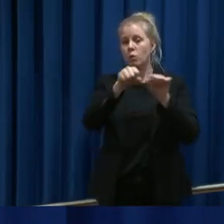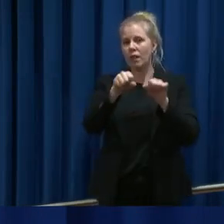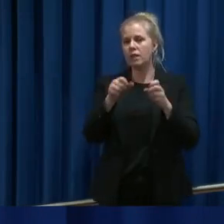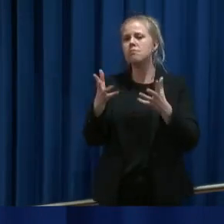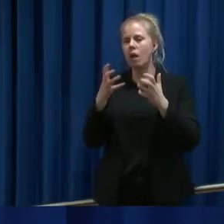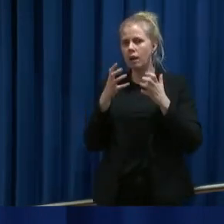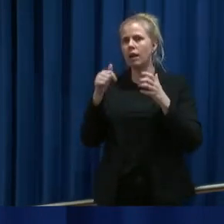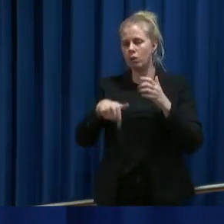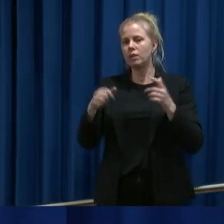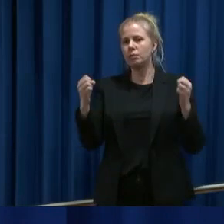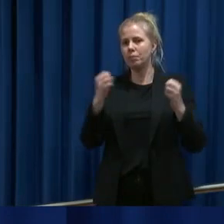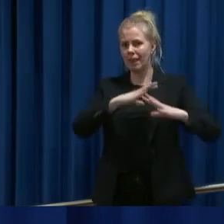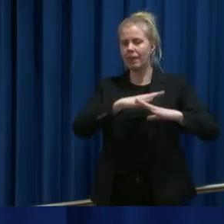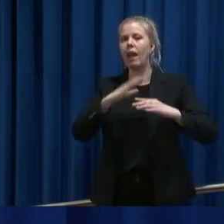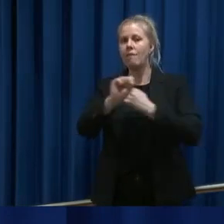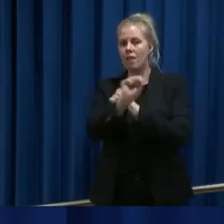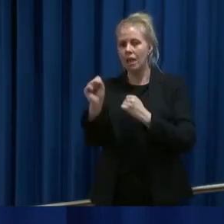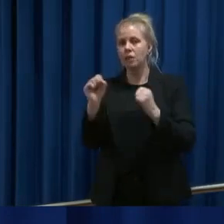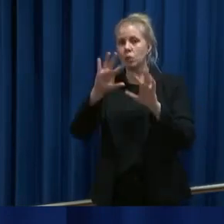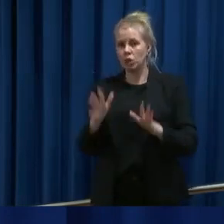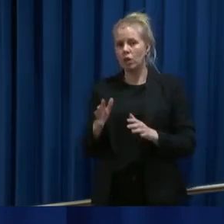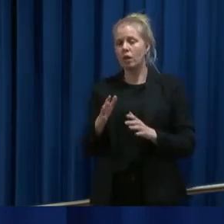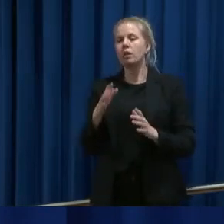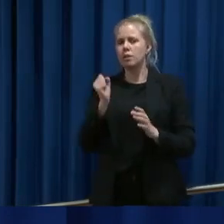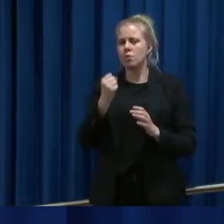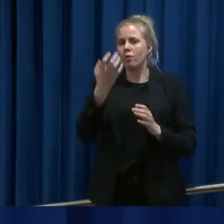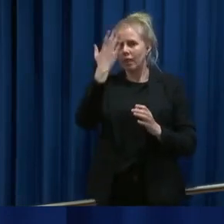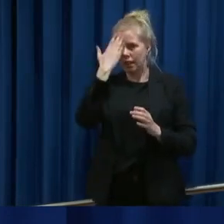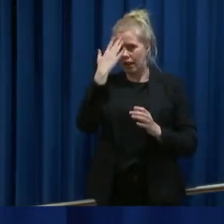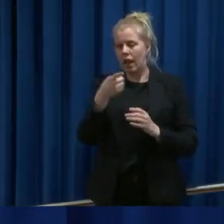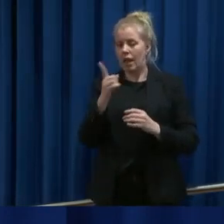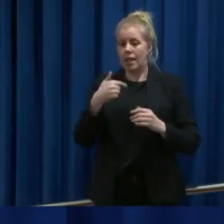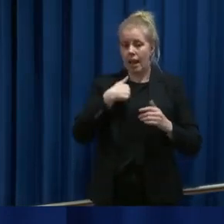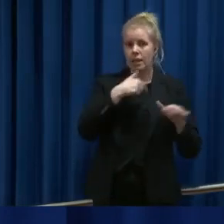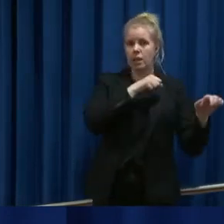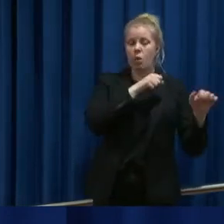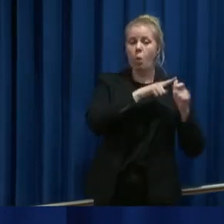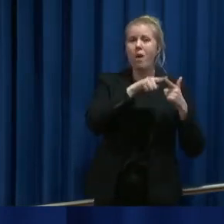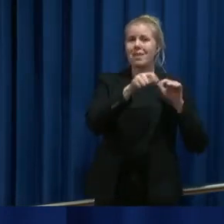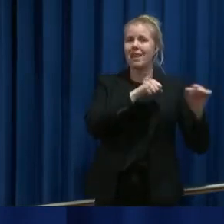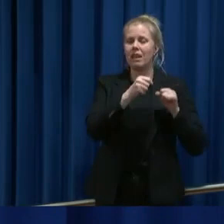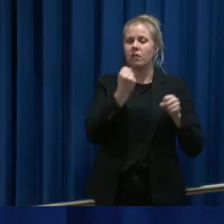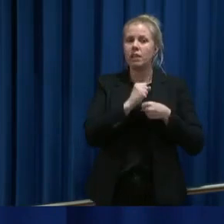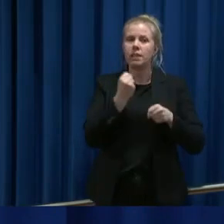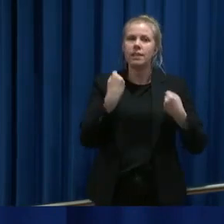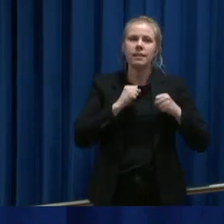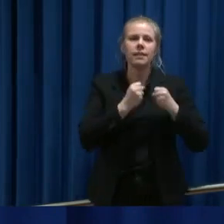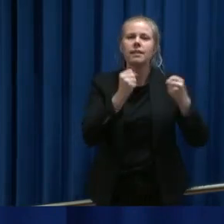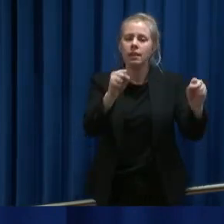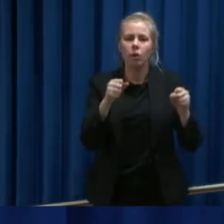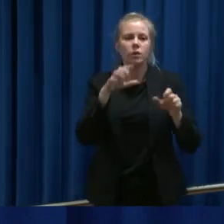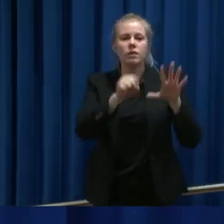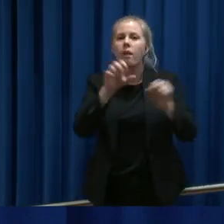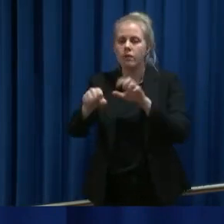smittevernsutstyr. Alle skal vite at regjeringen og jeg gjør alt det vi kan for å skaffe dere